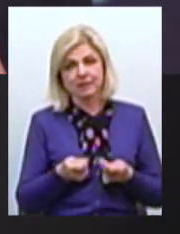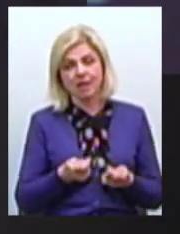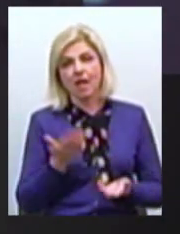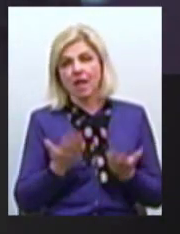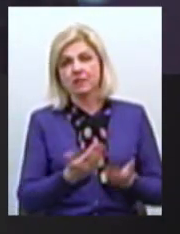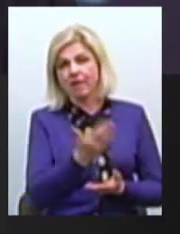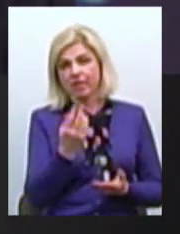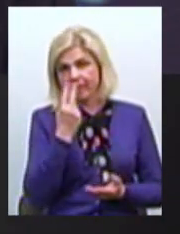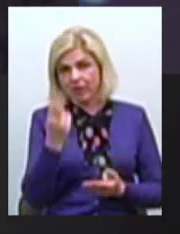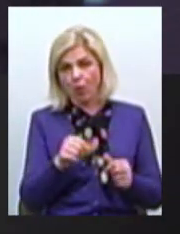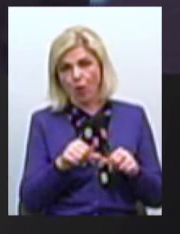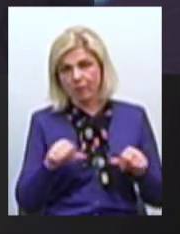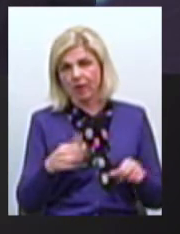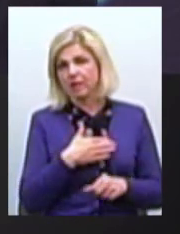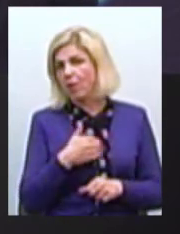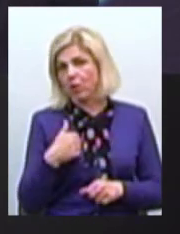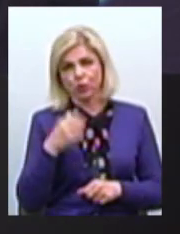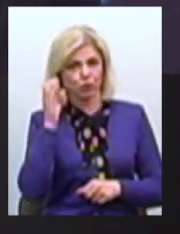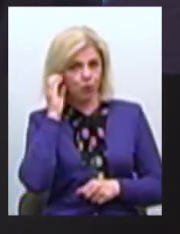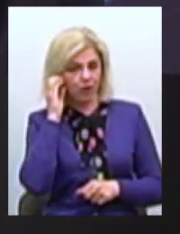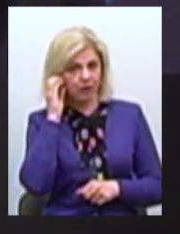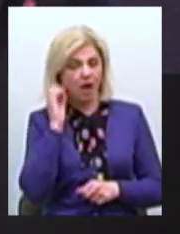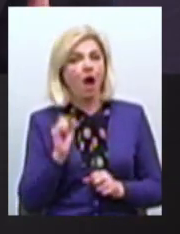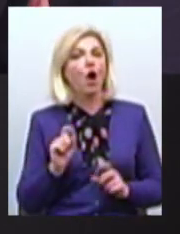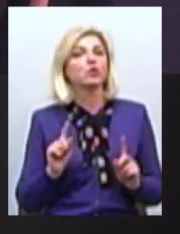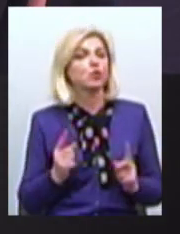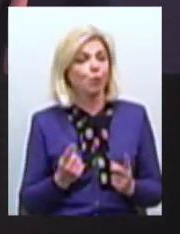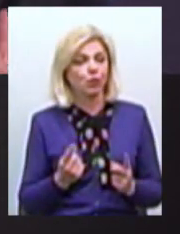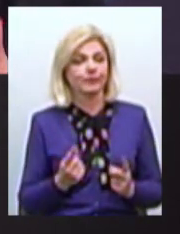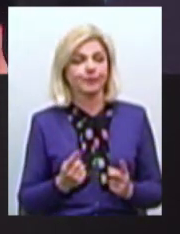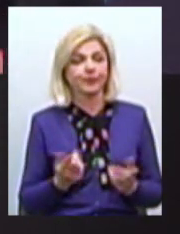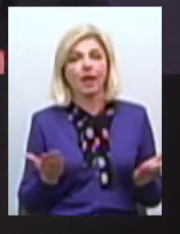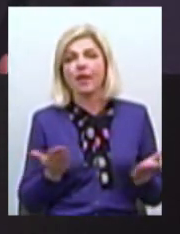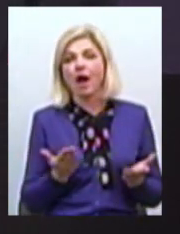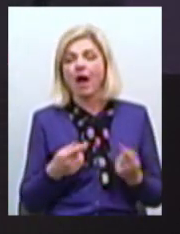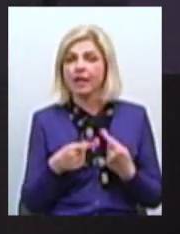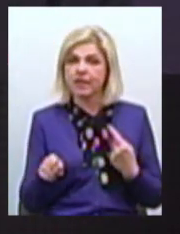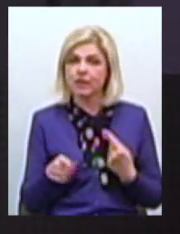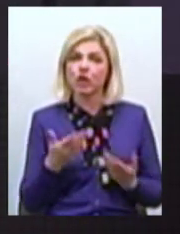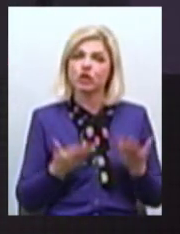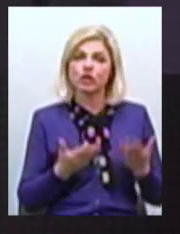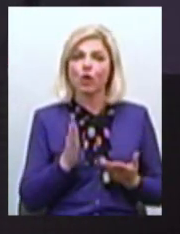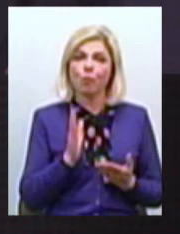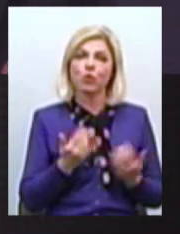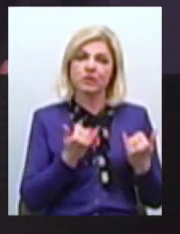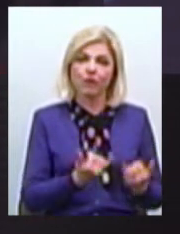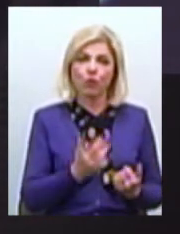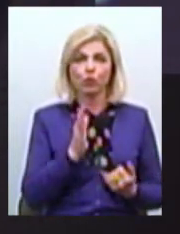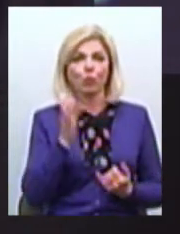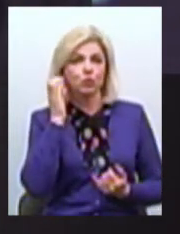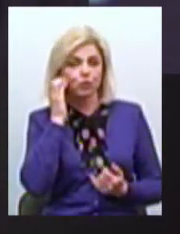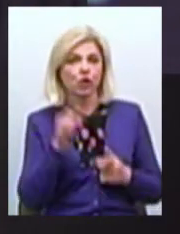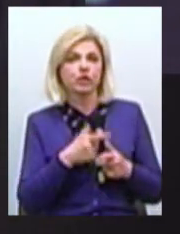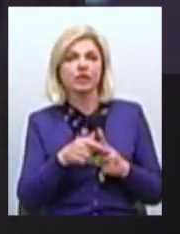бачили комісію, просто не захотіли слухати А чому? Яка різниця, чи ми сьогодні будемо слухати, чи завтра? Тобто,